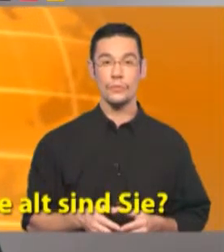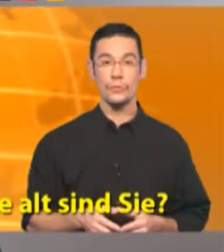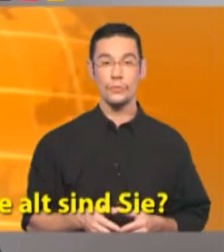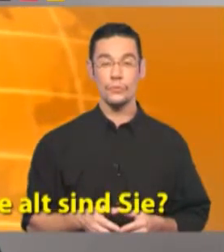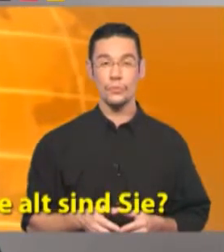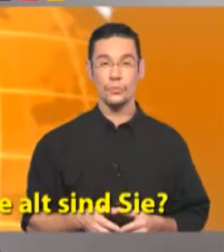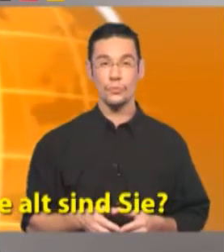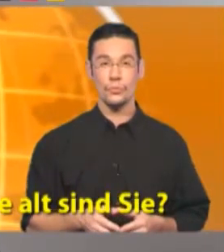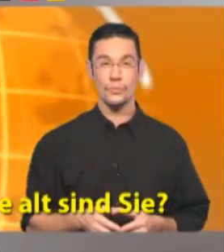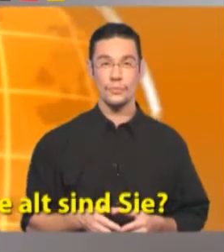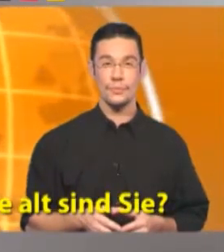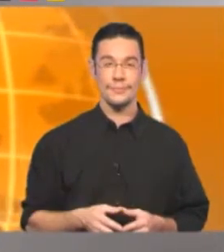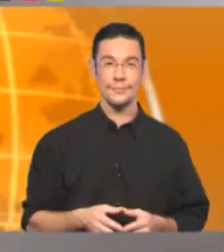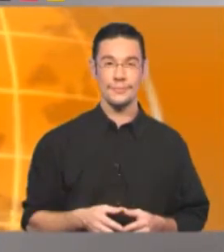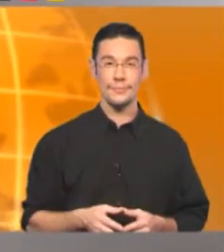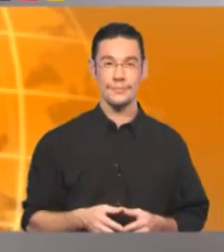anni ha? Hai?